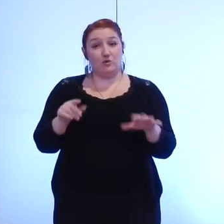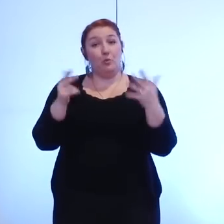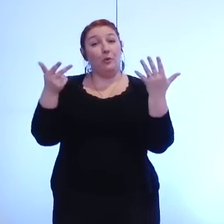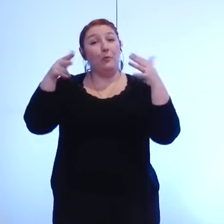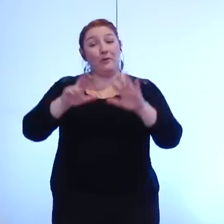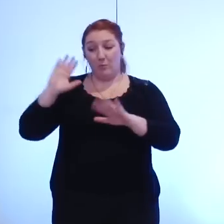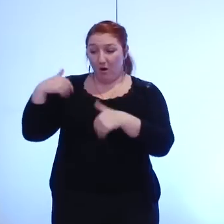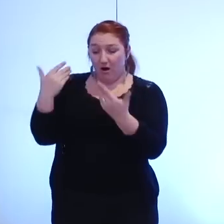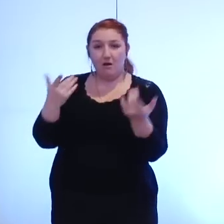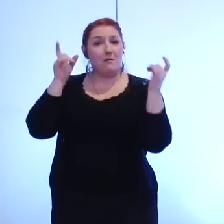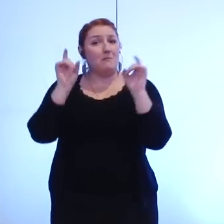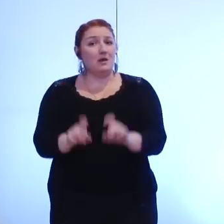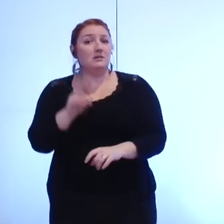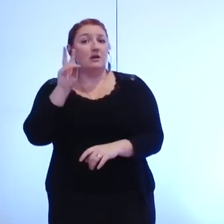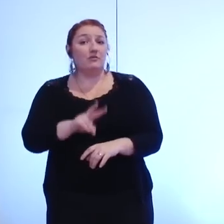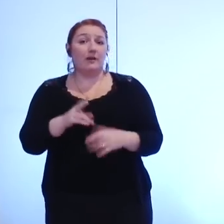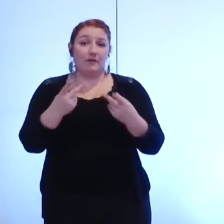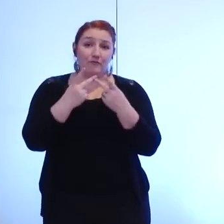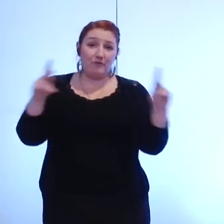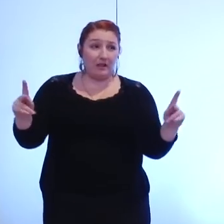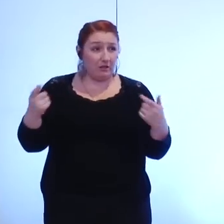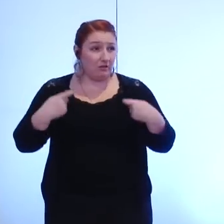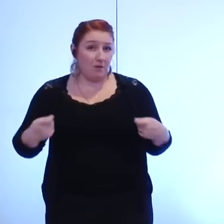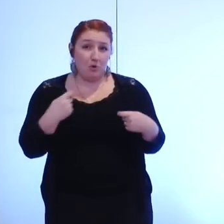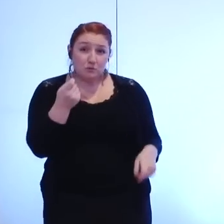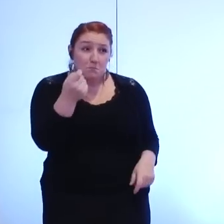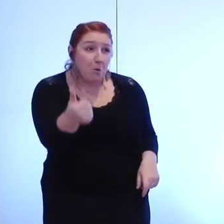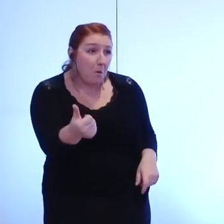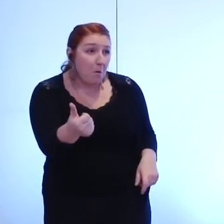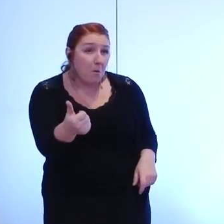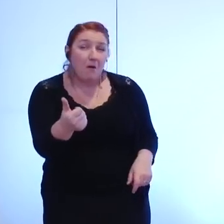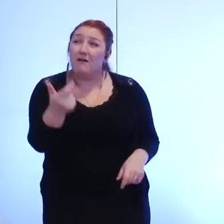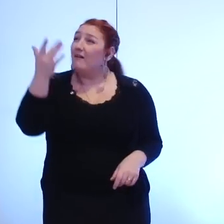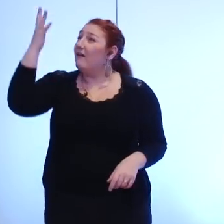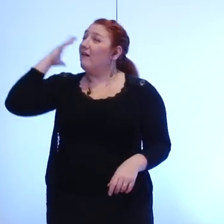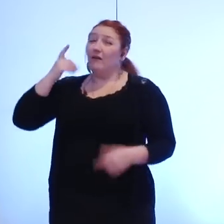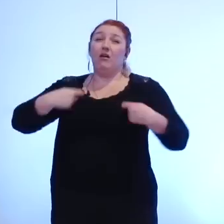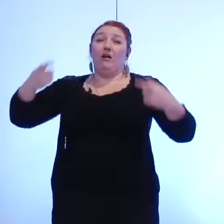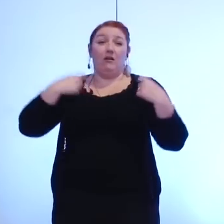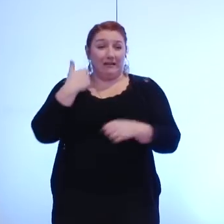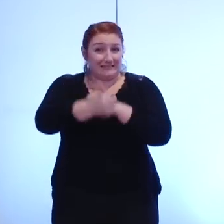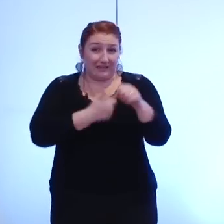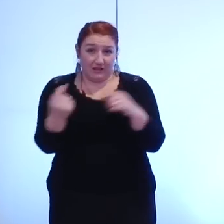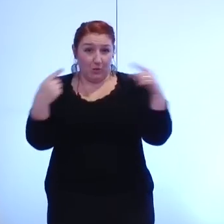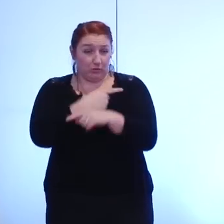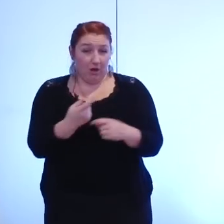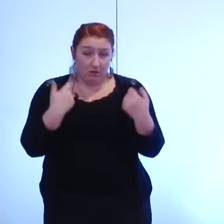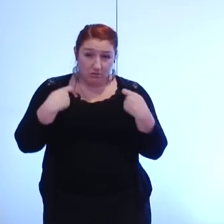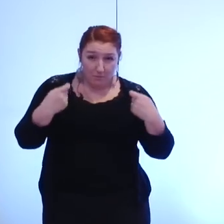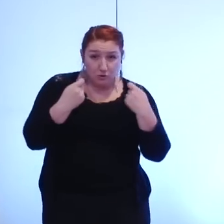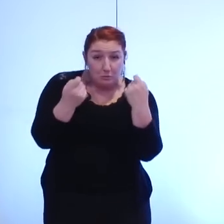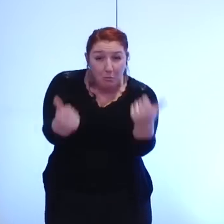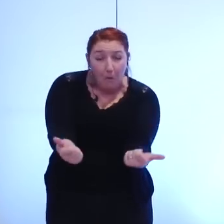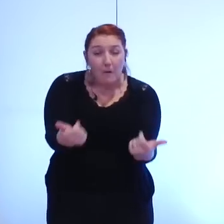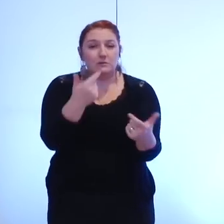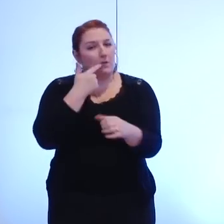Pour être précis, la ville n'a jamais dépensé aussi peu que cette année, et nous poursuivrons l'effort l'an prochain, comme je l'ai